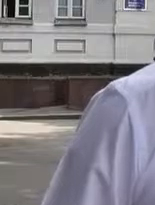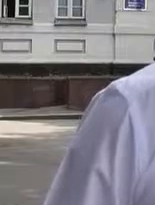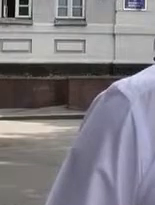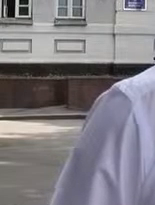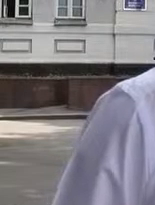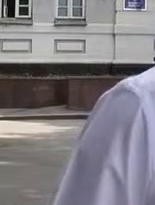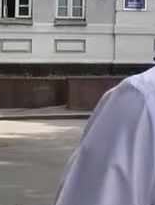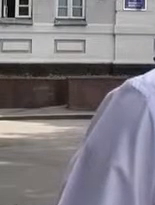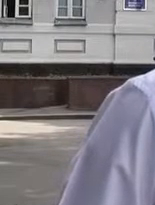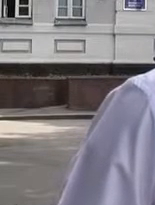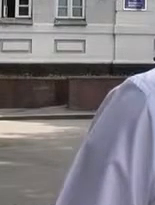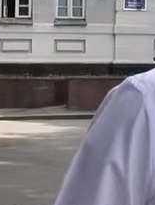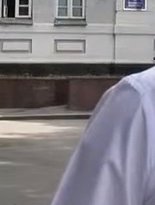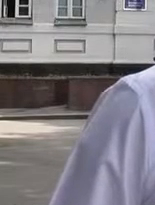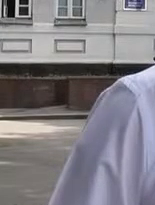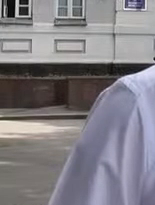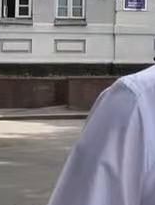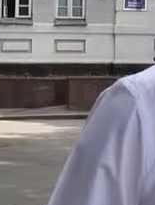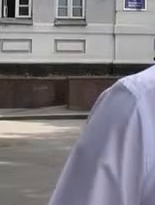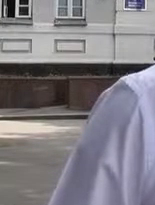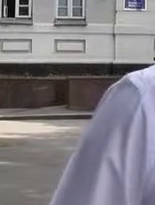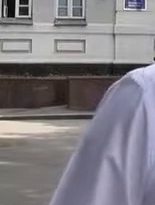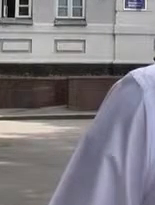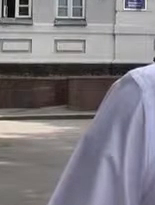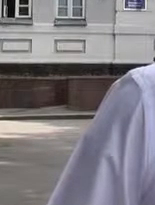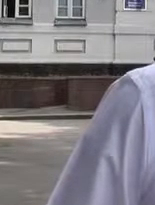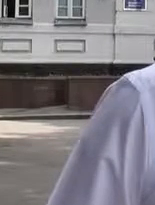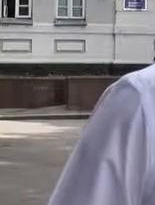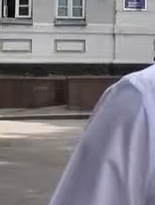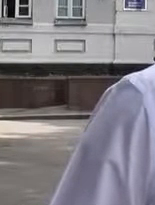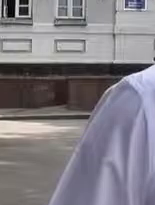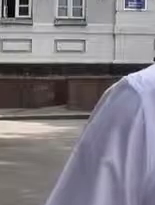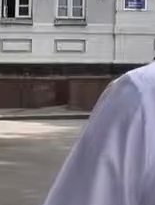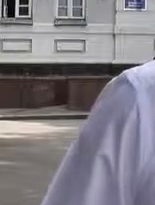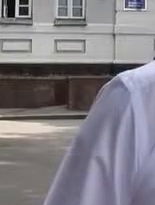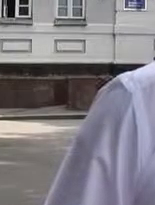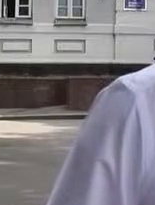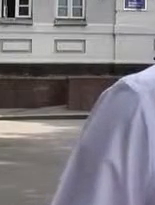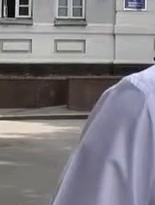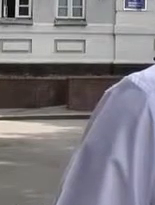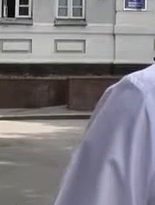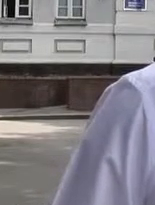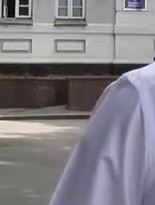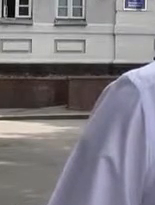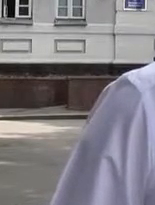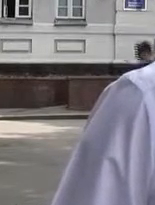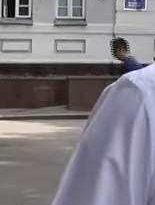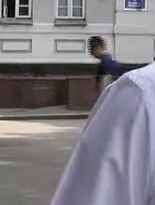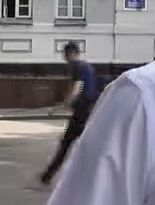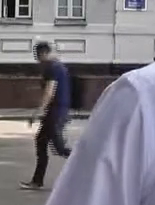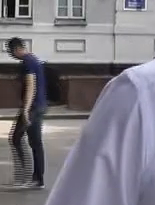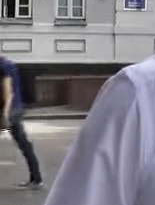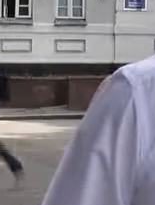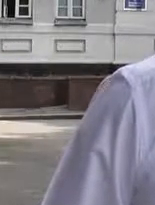теплових мереж, це переоснащення тих котельнень, які в нас є, а вони в нас є найкращими в Україні. В місто Хмельницький